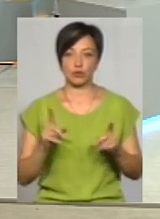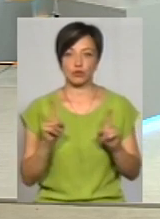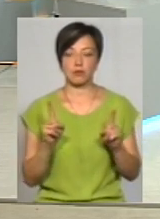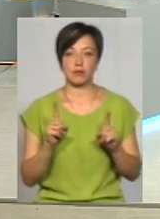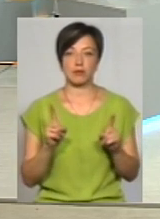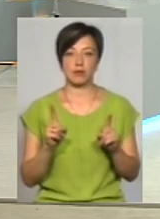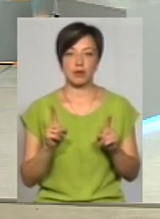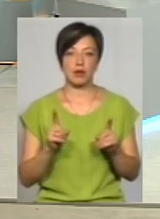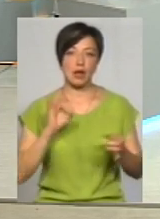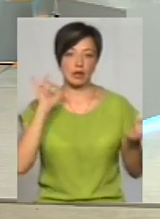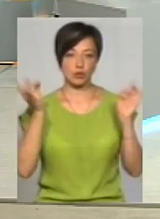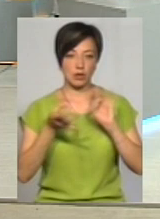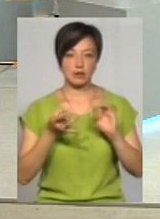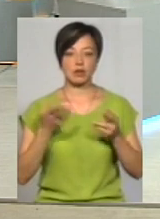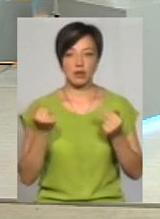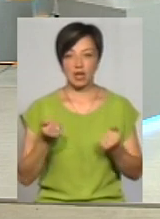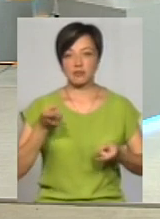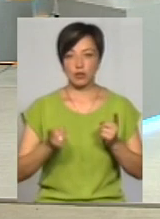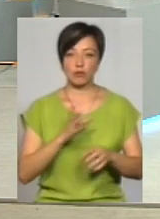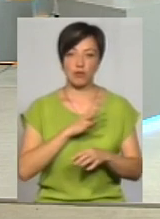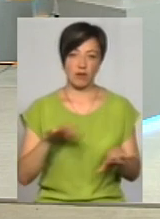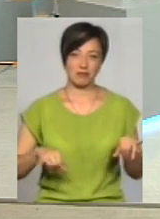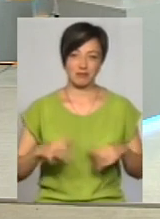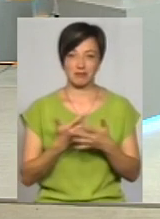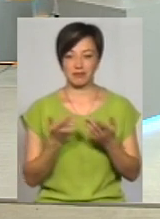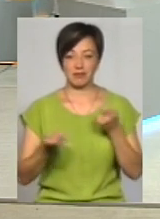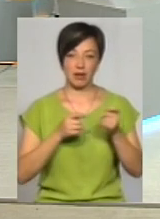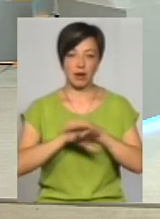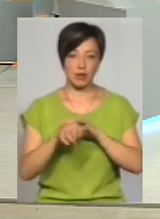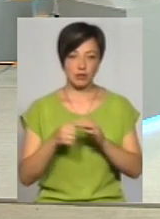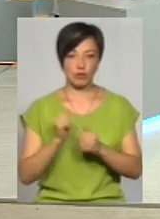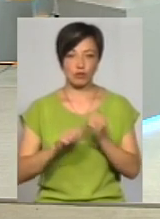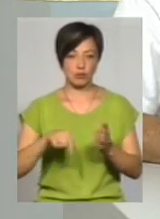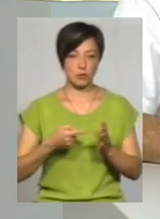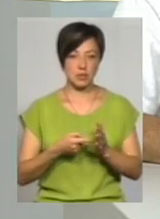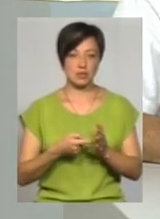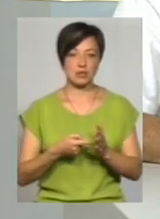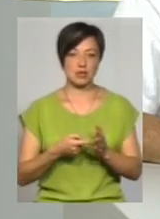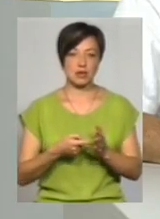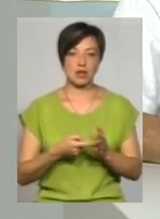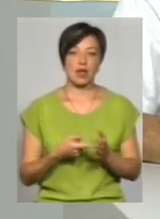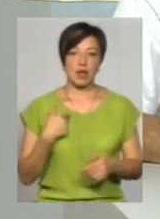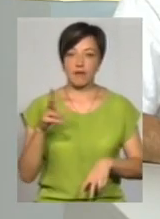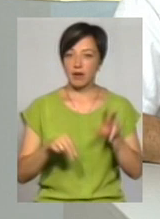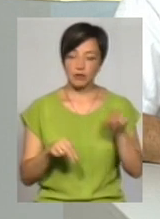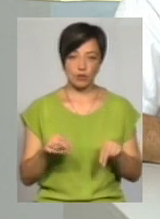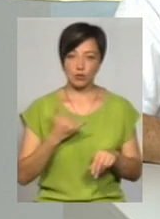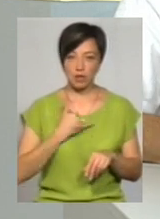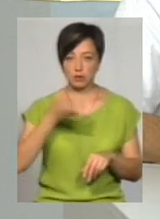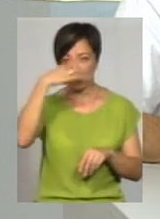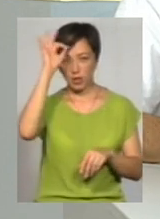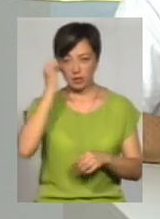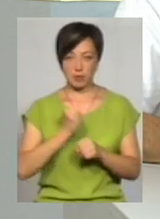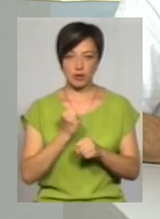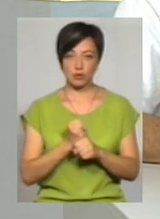резонансно. Да, звичайно, бувають такі крадіжки, як в кожному місці. Ну, я врахую, що в нас поліція